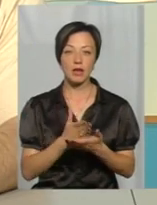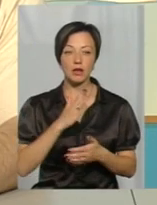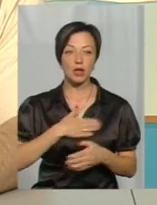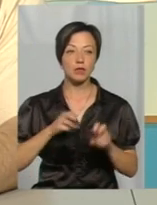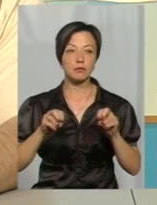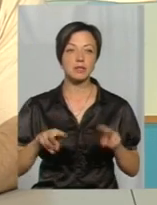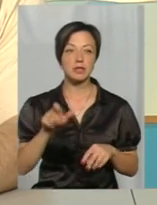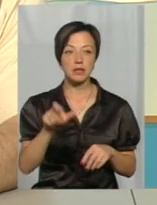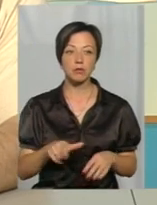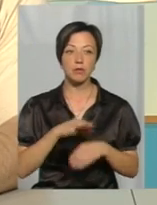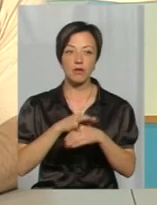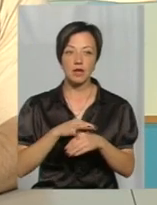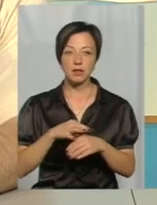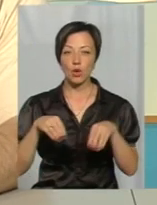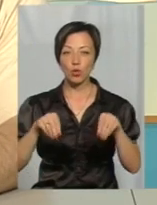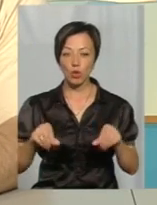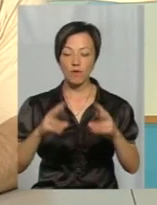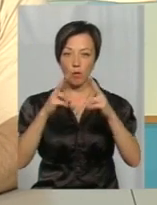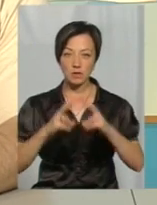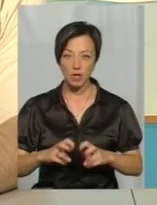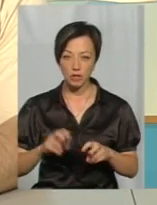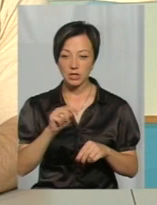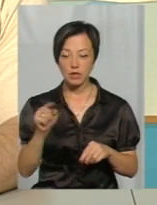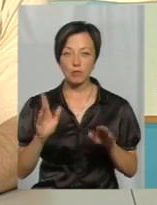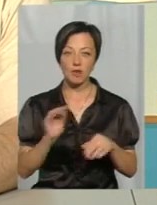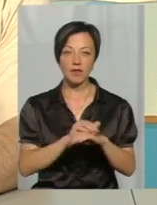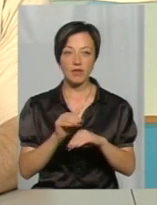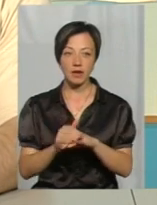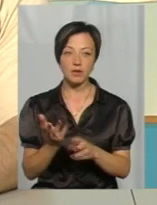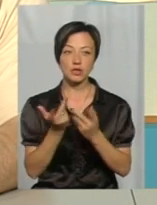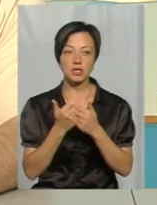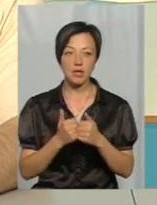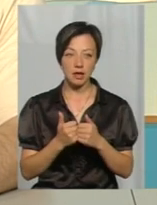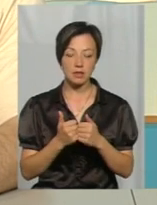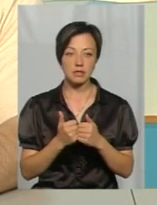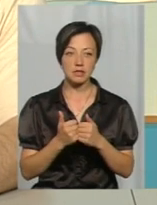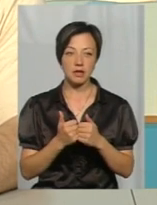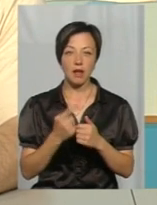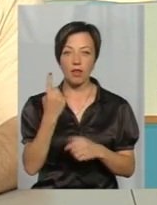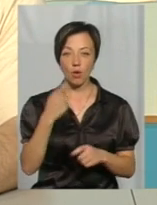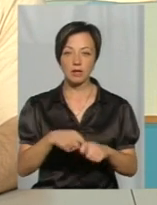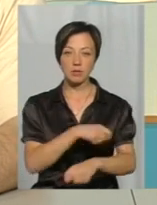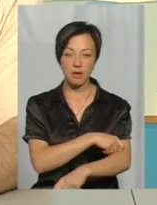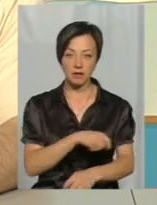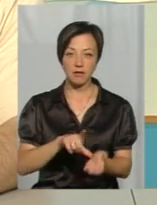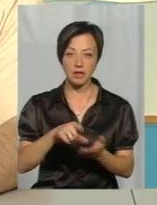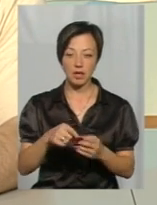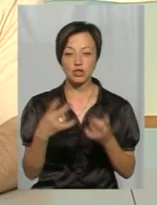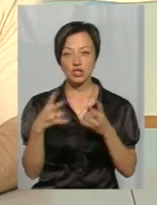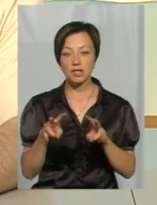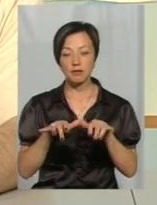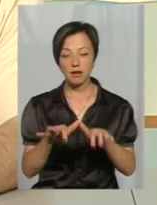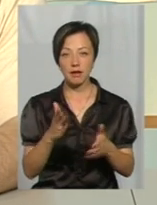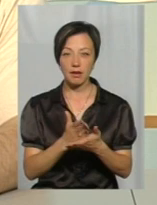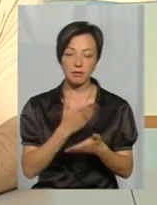спеціаліст, провести грунтові обстеження, де буде виявлено чисельність на квадратний метр шкідника.